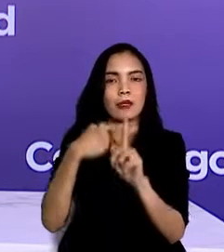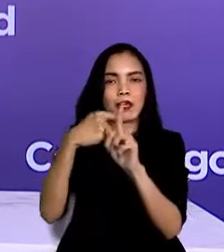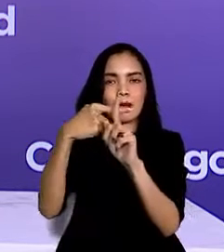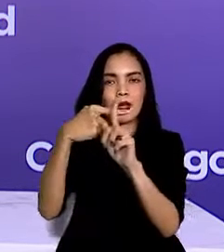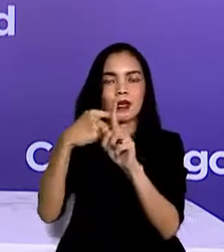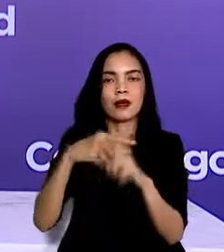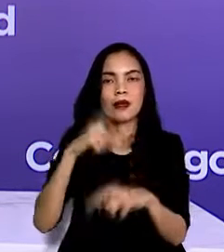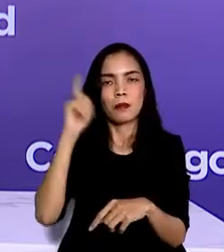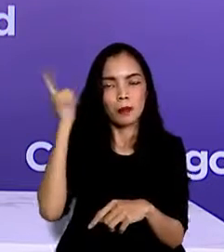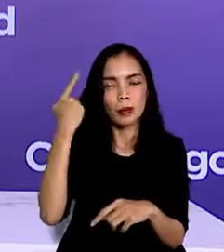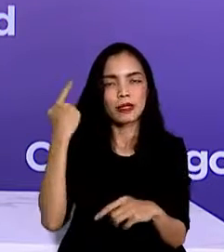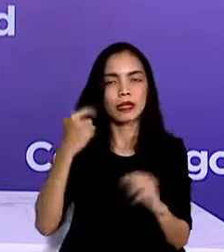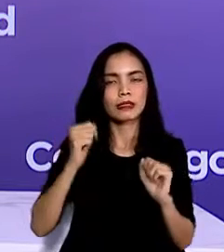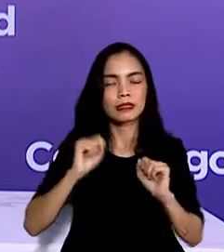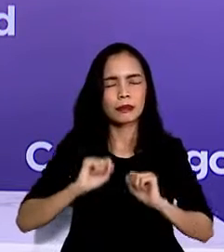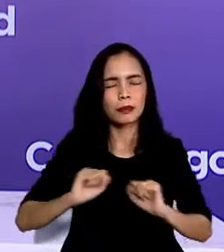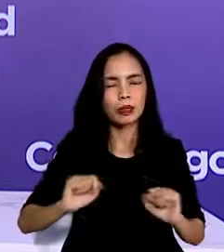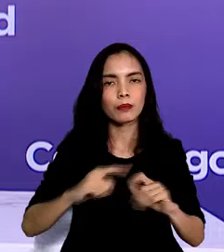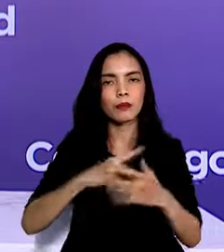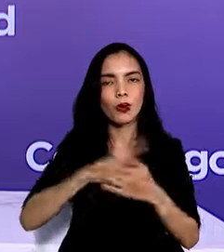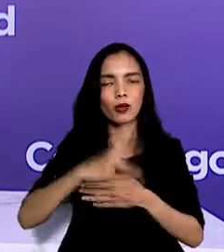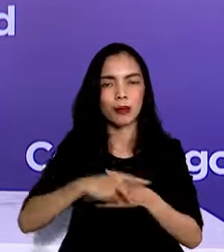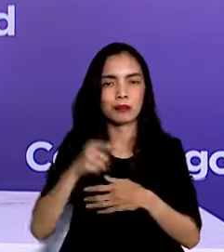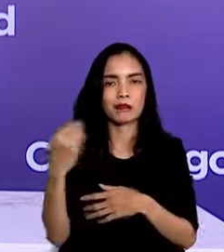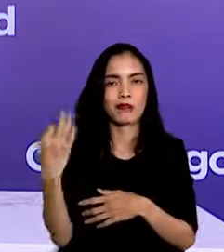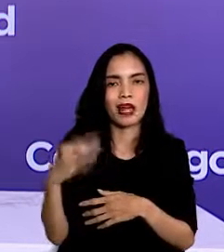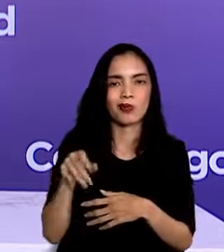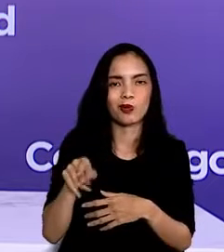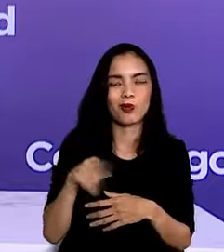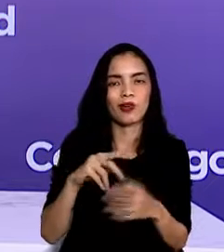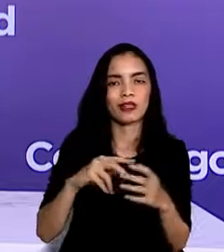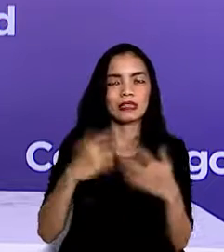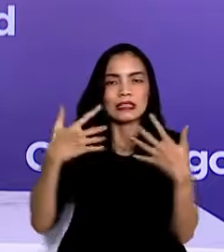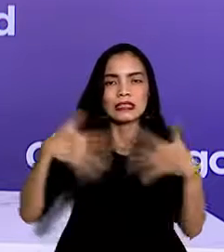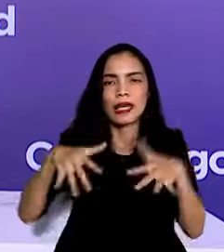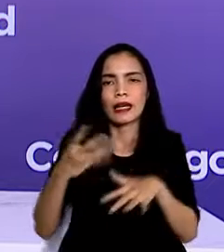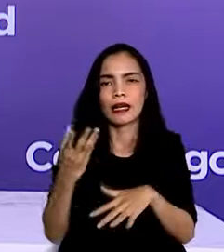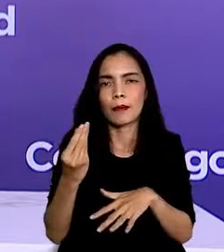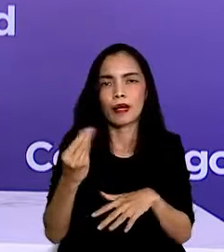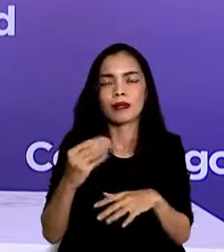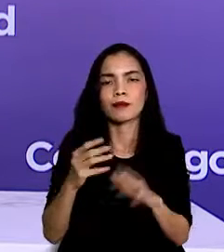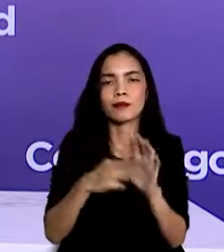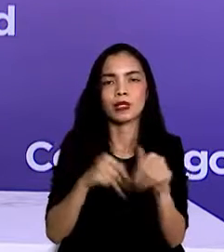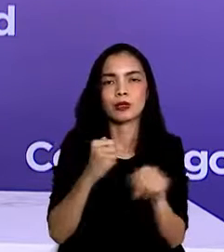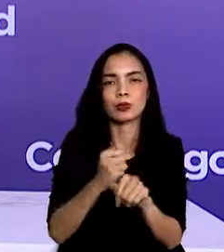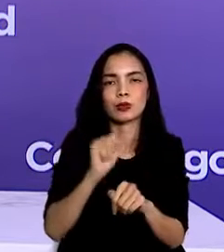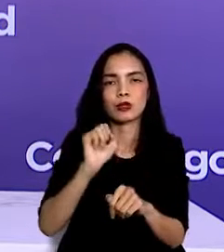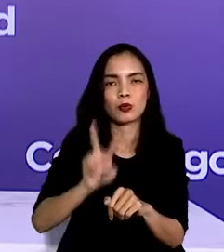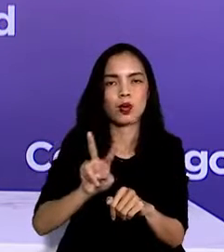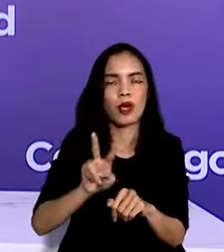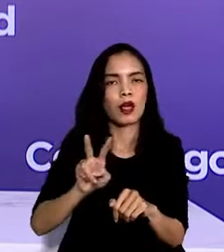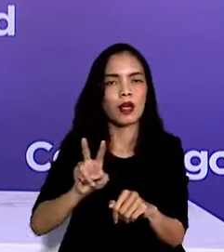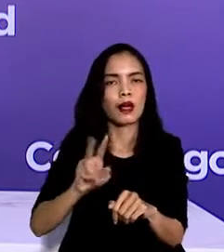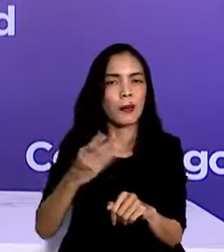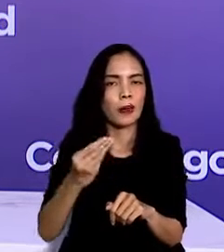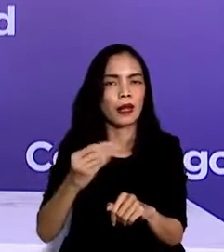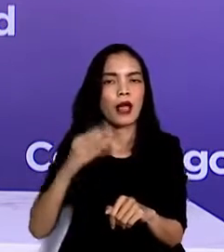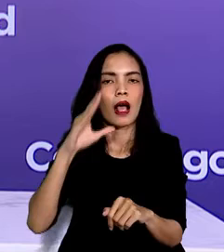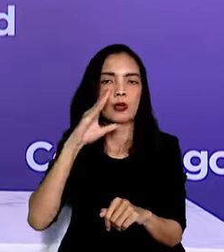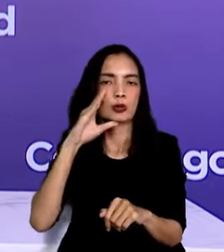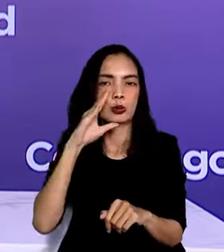Pemerintah terus mempercepat program ini dan ditargetkan akan selesai pada minggu kedua bulan Agustus